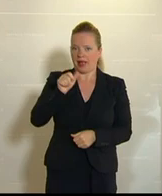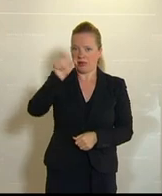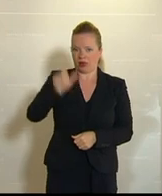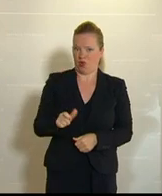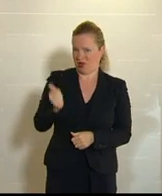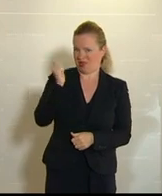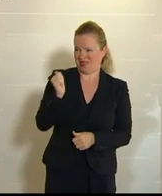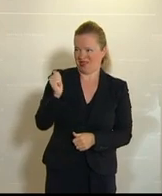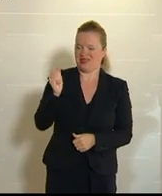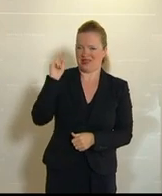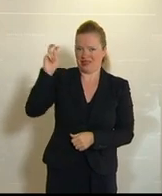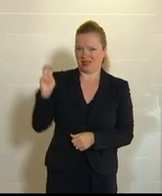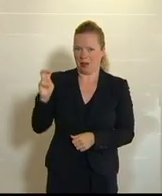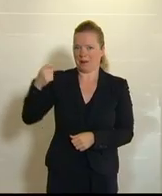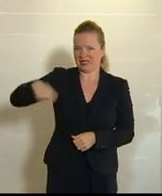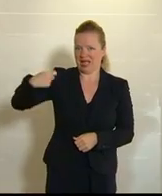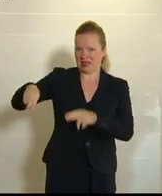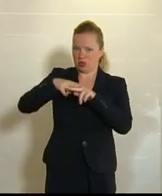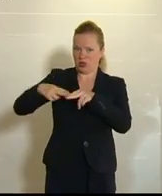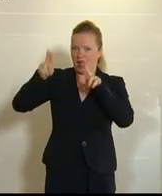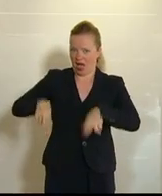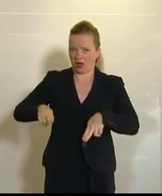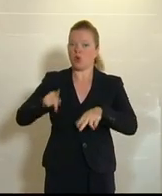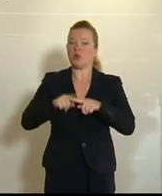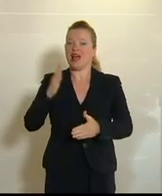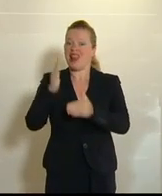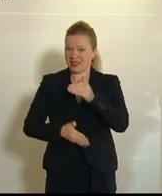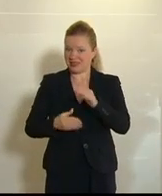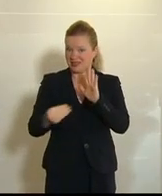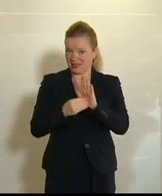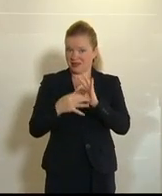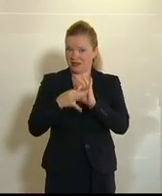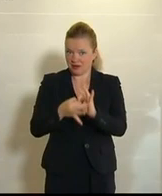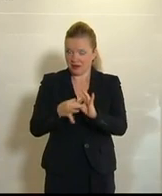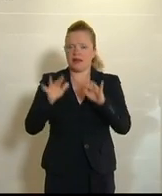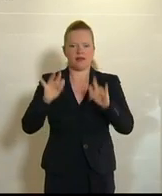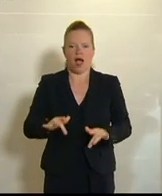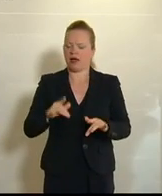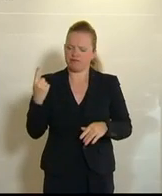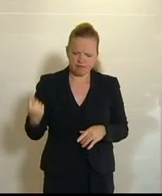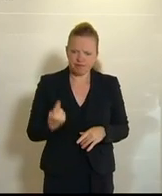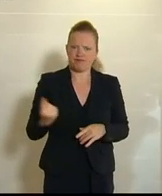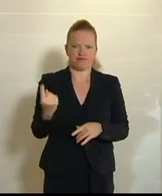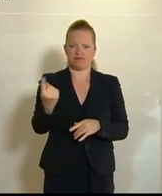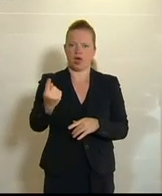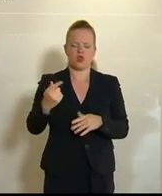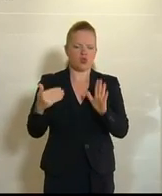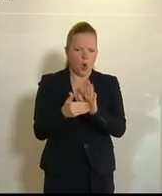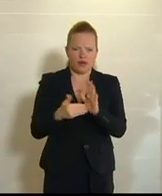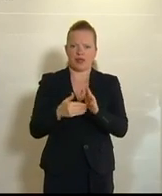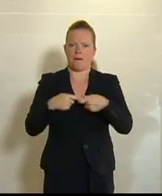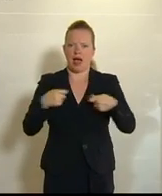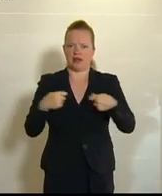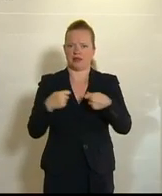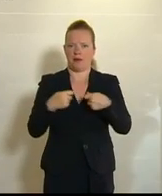Präsident des Nationalrates. Und zu guter Letzt haben Sie dann auch noch konsequente und notwendige Maßnahmen